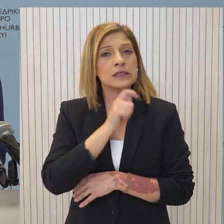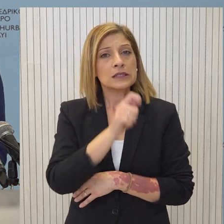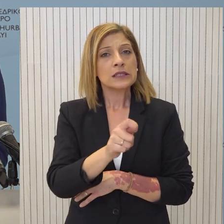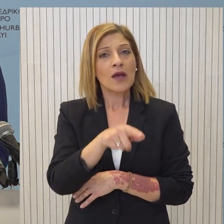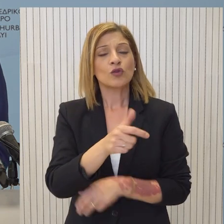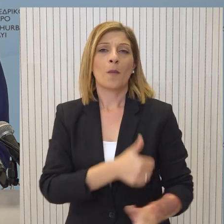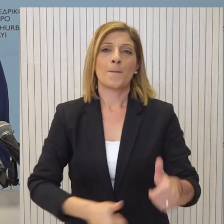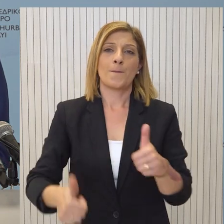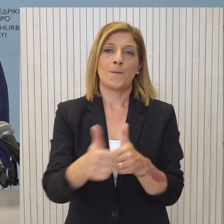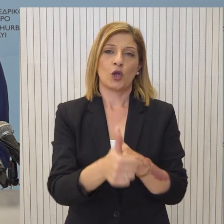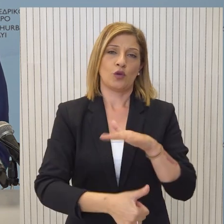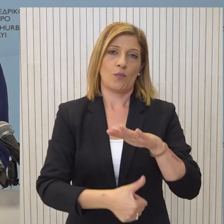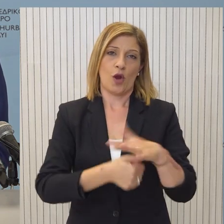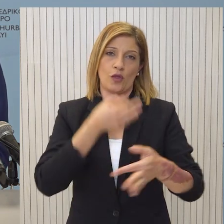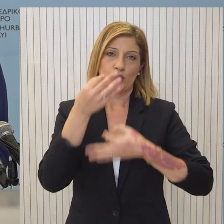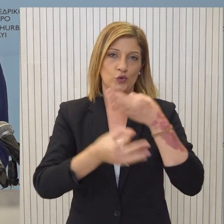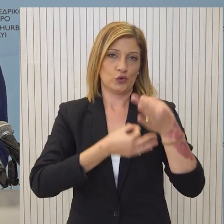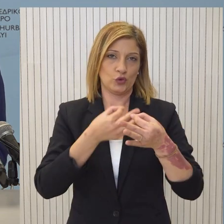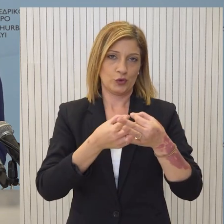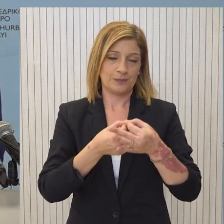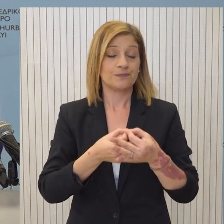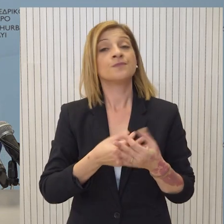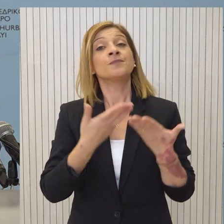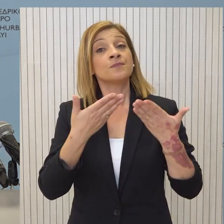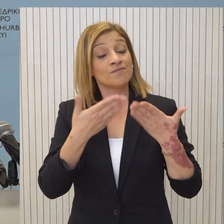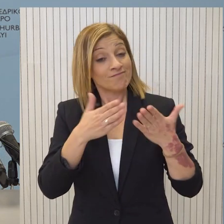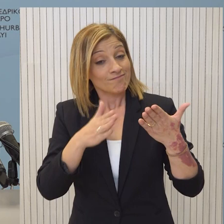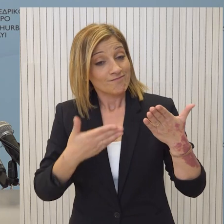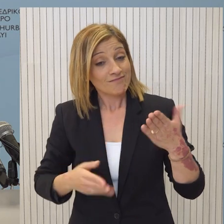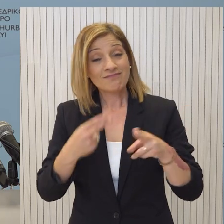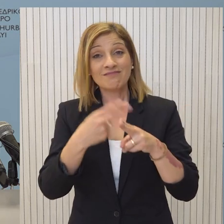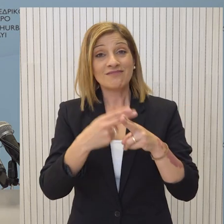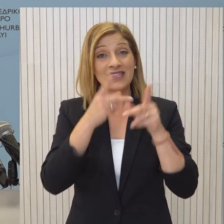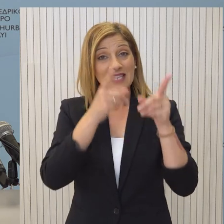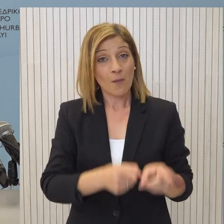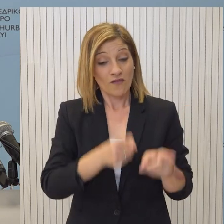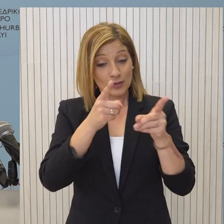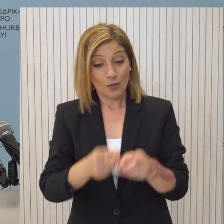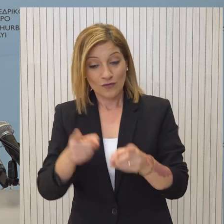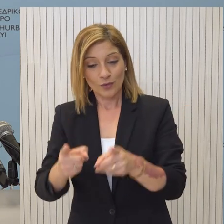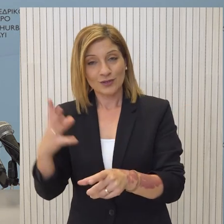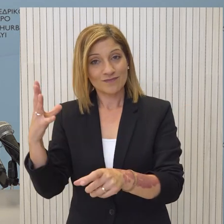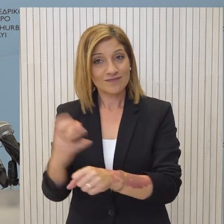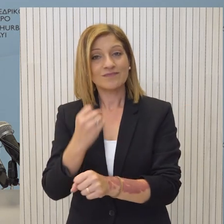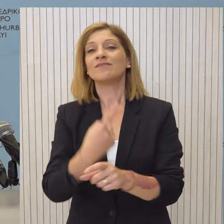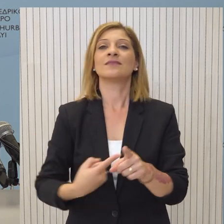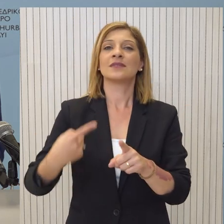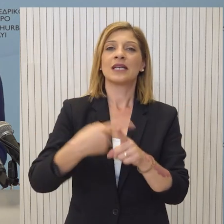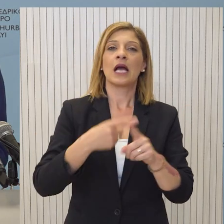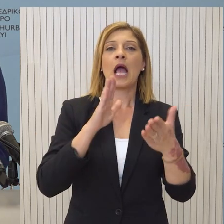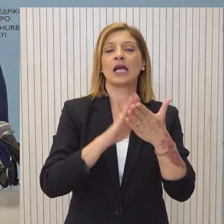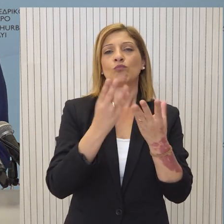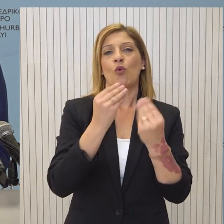ως πλέονες προτεραιότητας από τον πρόεδρο της Δημοκρατίας. Η υλοποίηση των σημαντικών αυτών αποφάσεων έρχεται να προσθεθεί στην ουσιαστική αντιμετώπιση